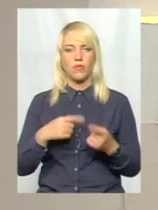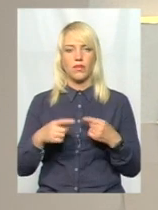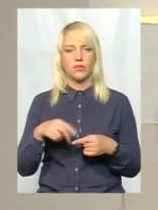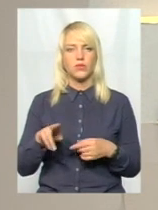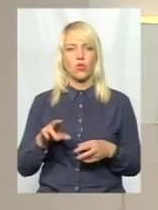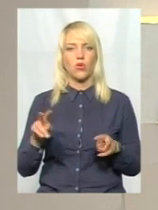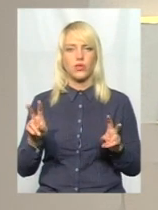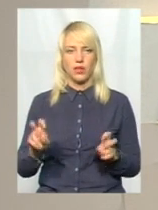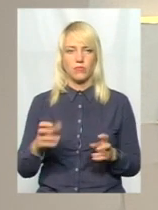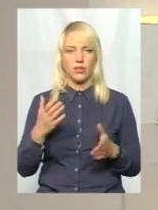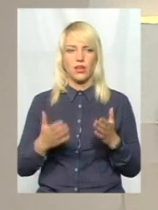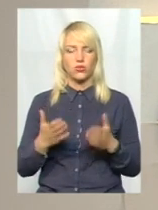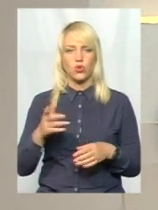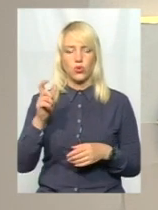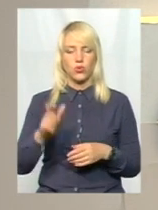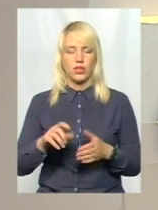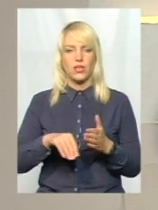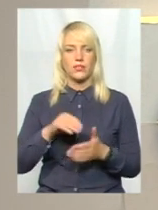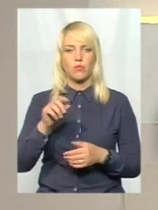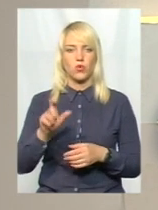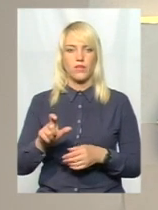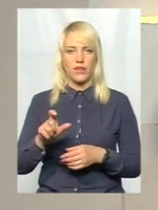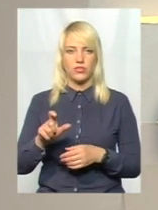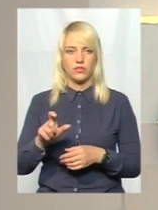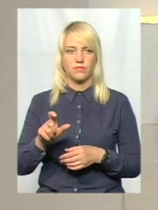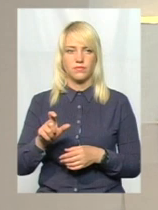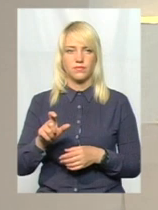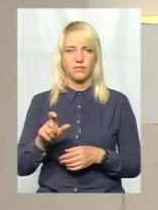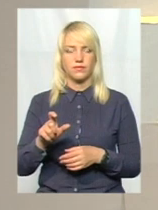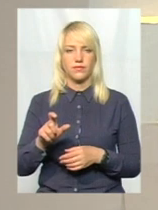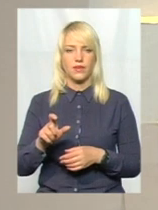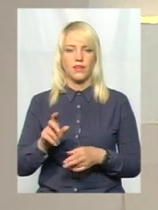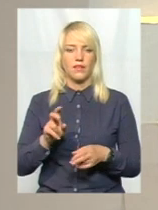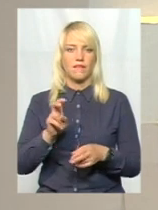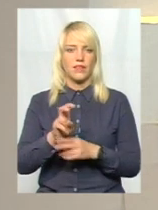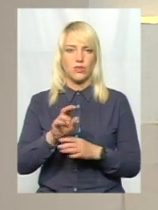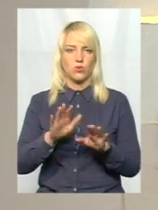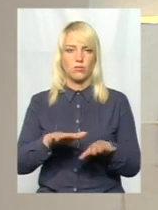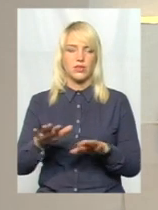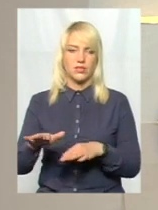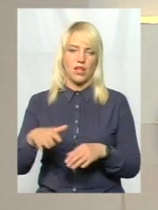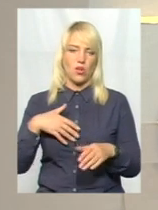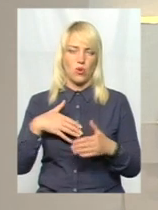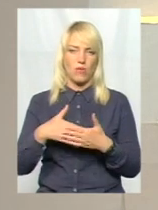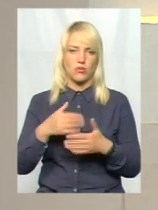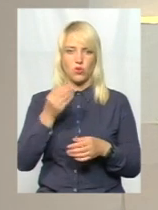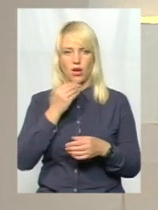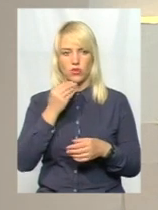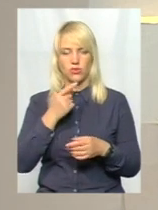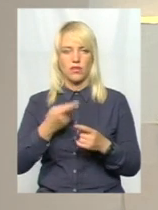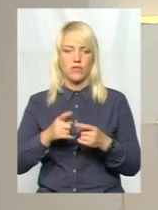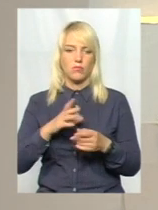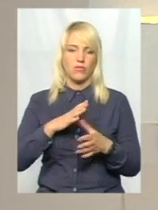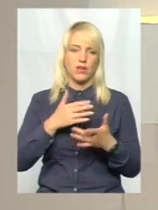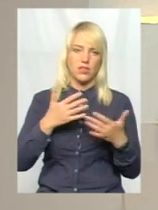якщо людина-споживач відвідує місця громадського харчування, вони бувають великі,